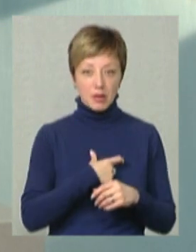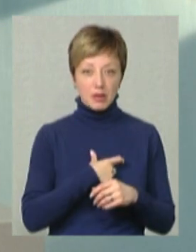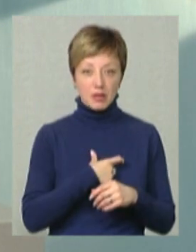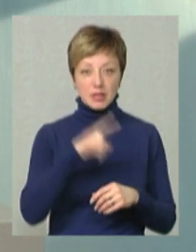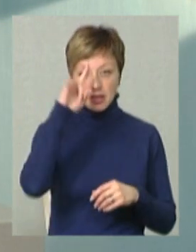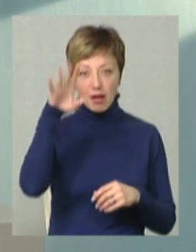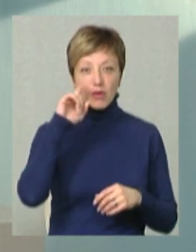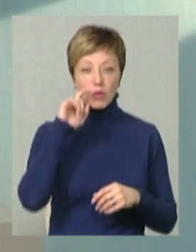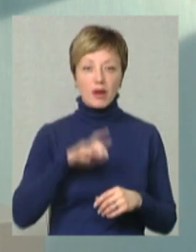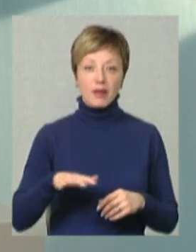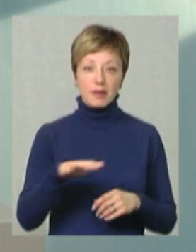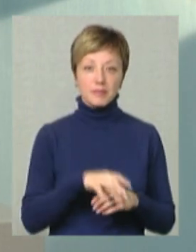Слава Україні! Дякую!